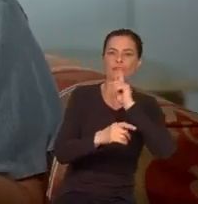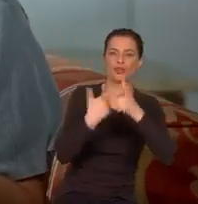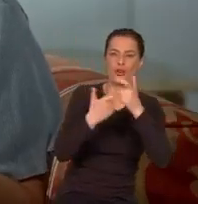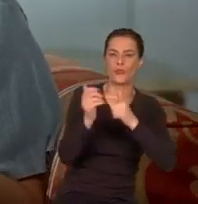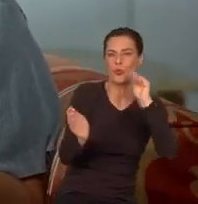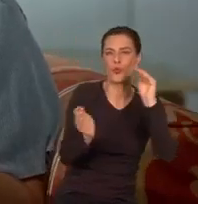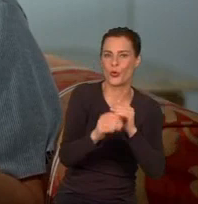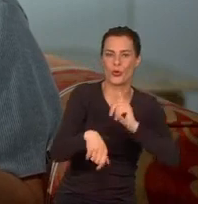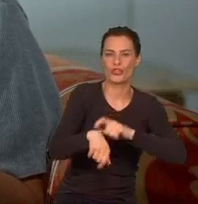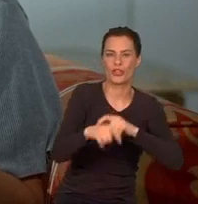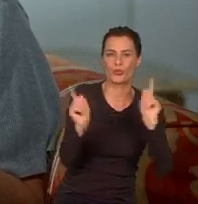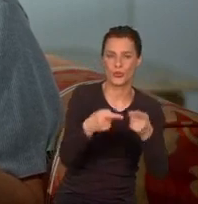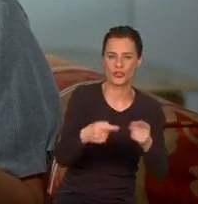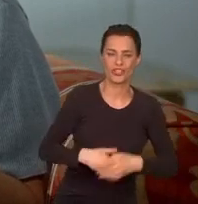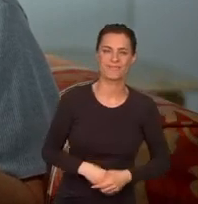termin dwóch lat.